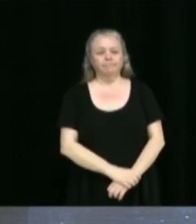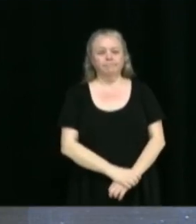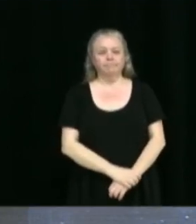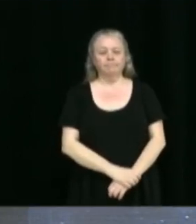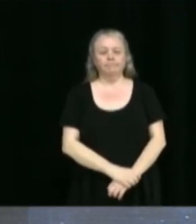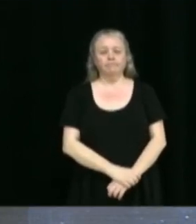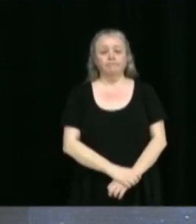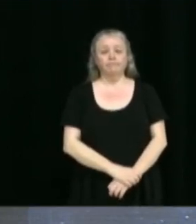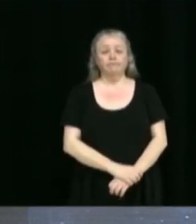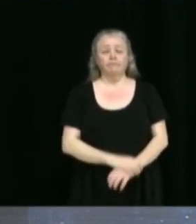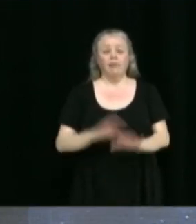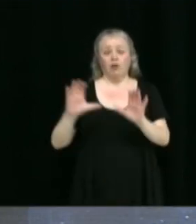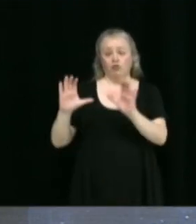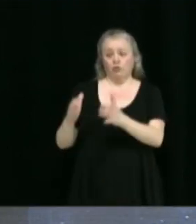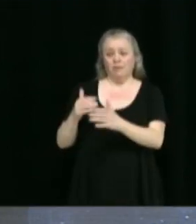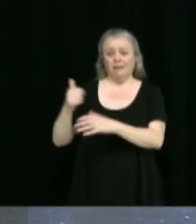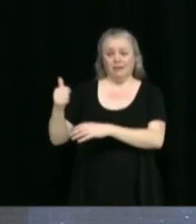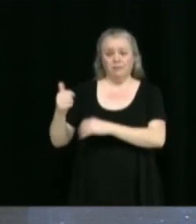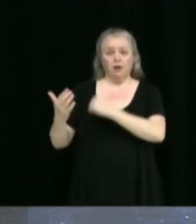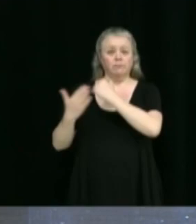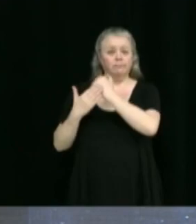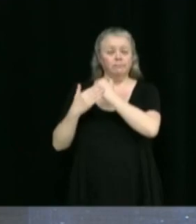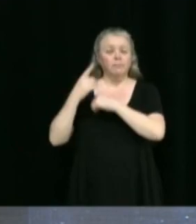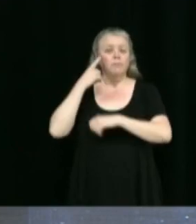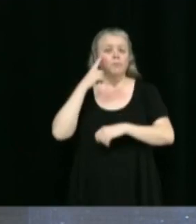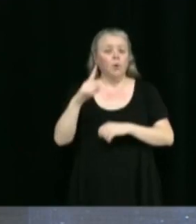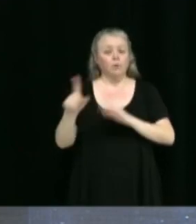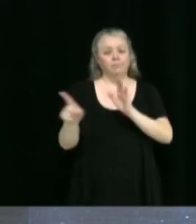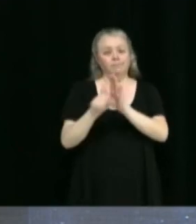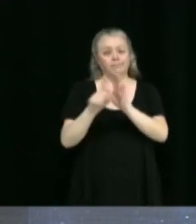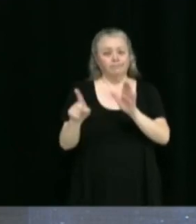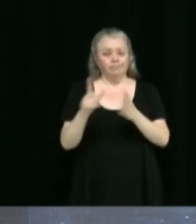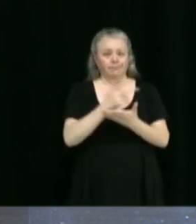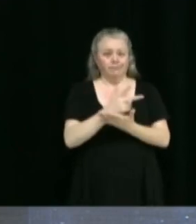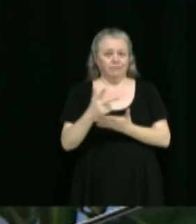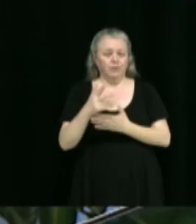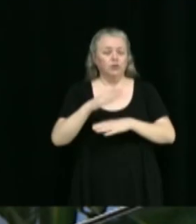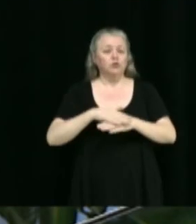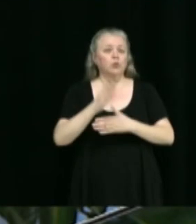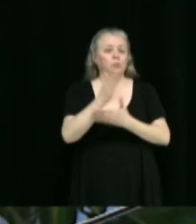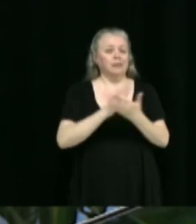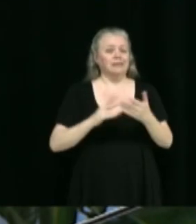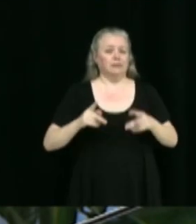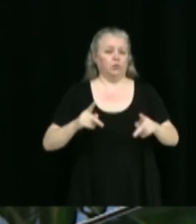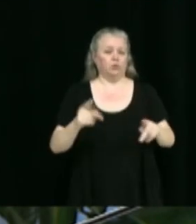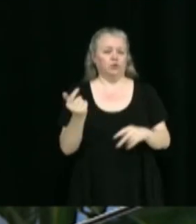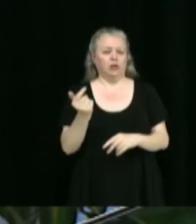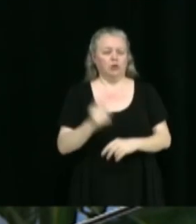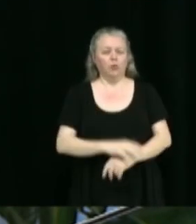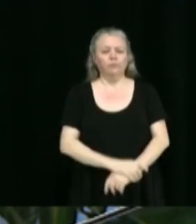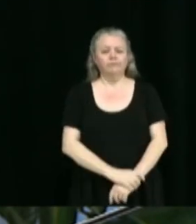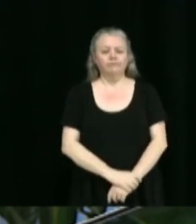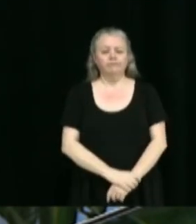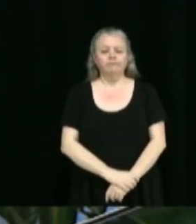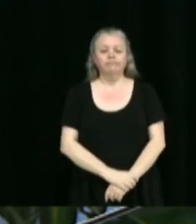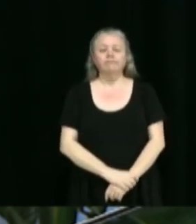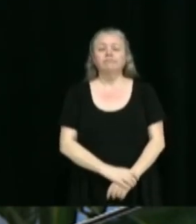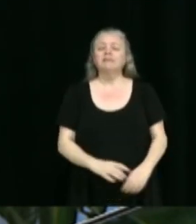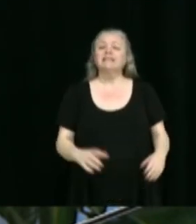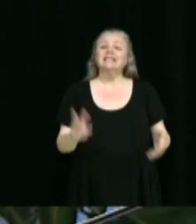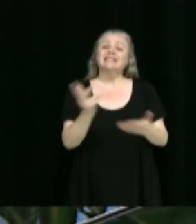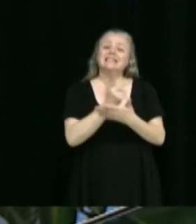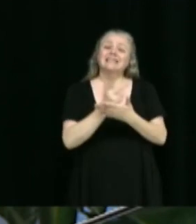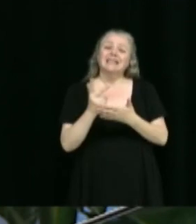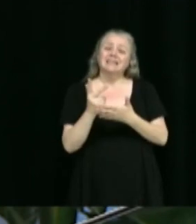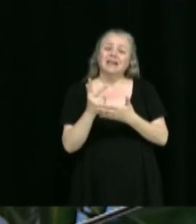Recommandation du comité des transports visant à interdire le stationnement sur une partie de la rue Gendron. Donc, s'agit d'interdire le stationnement